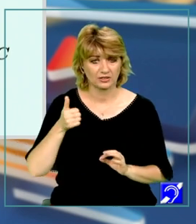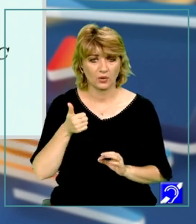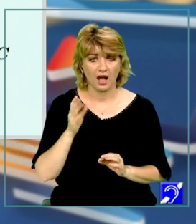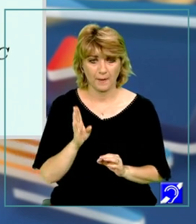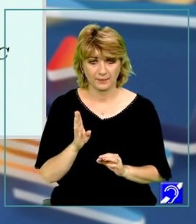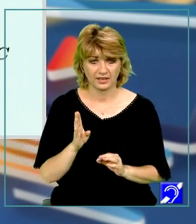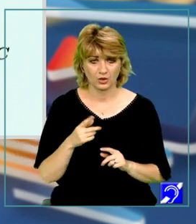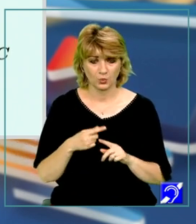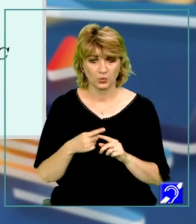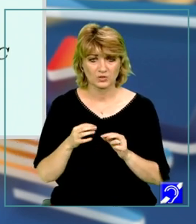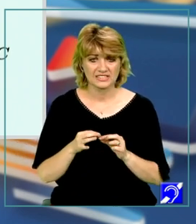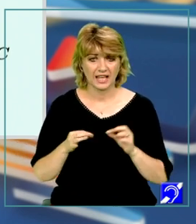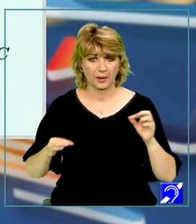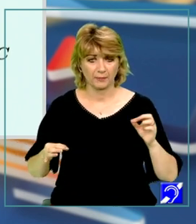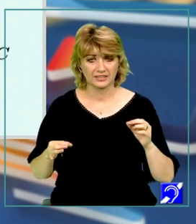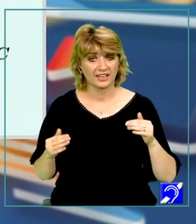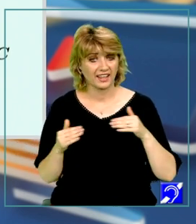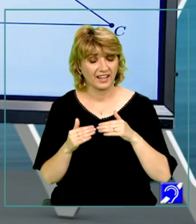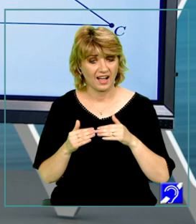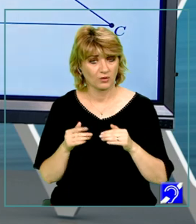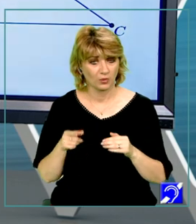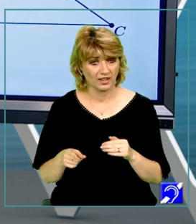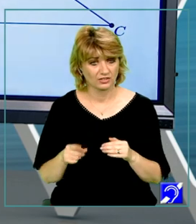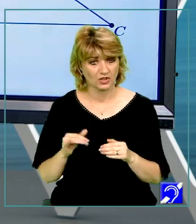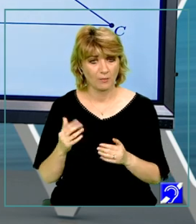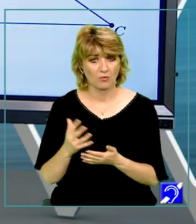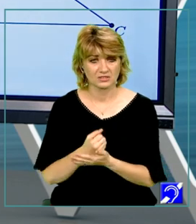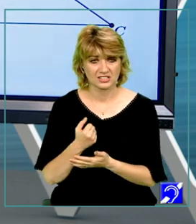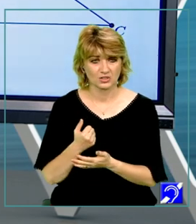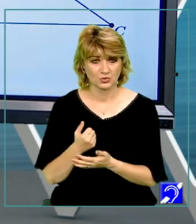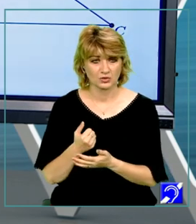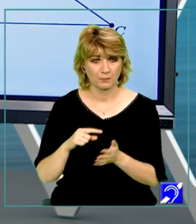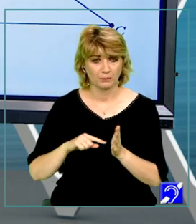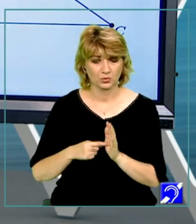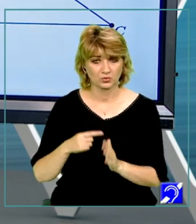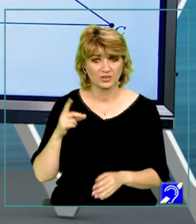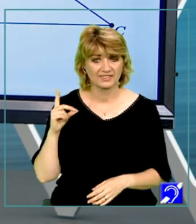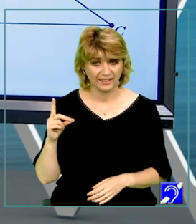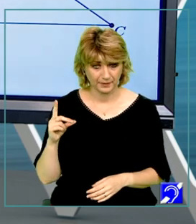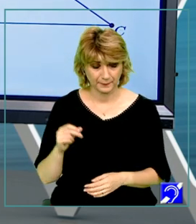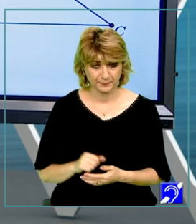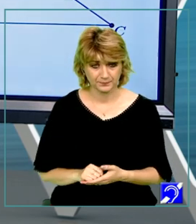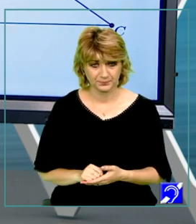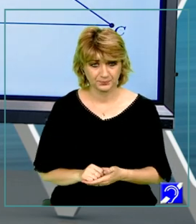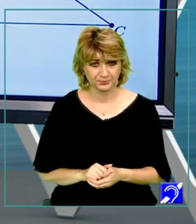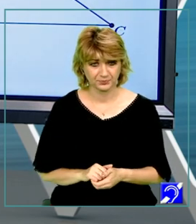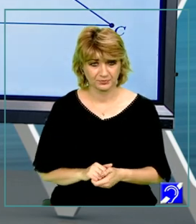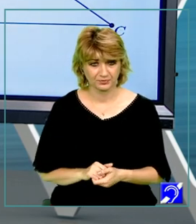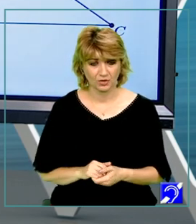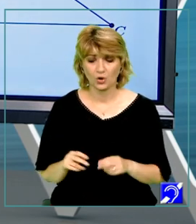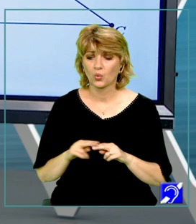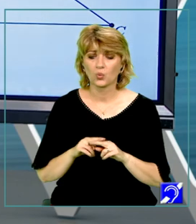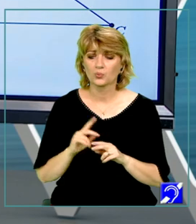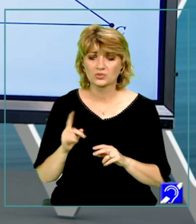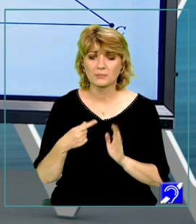B cu un segment congruent cu el și am obținut astfel punctul D. Cum putem să